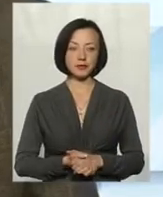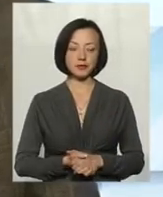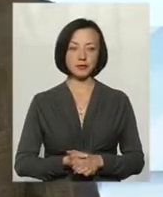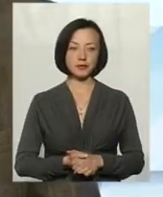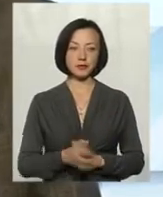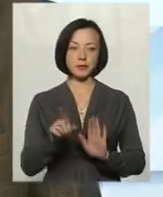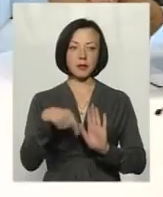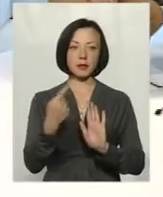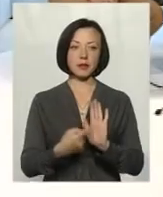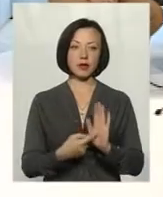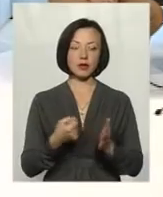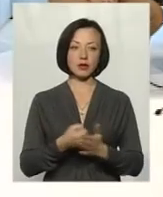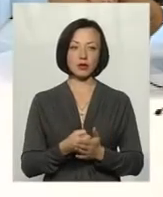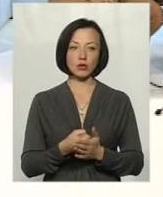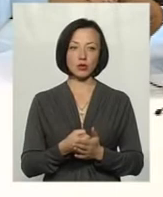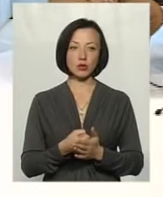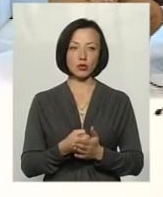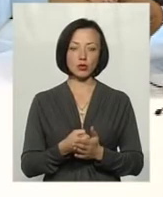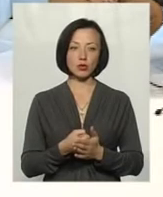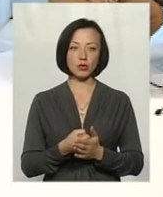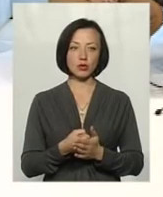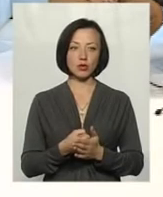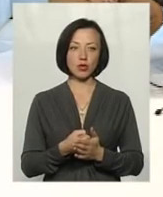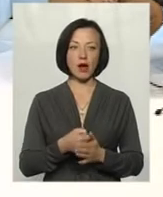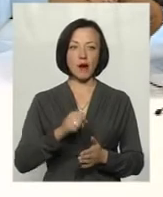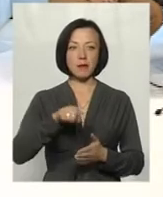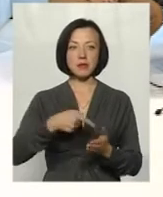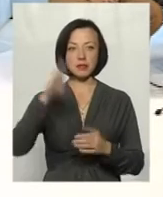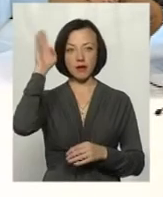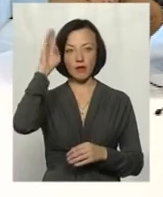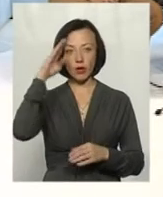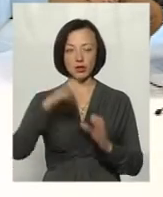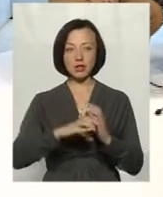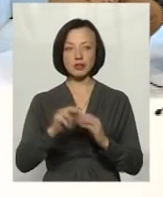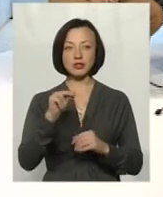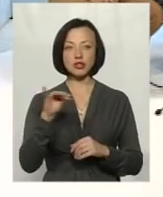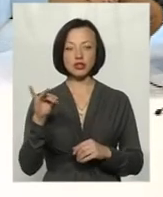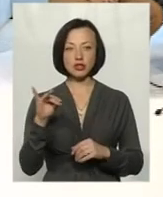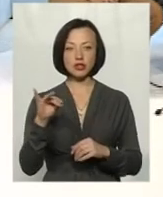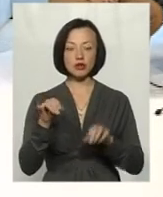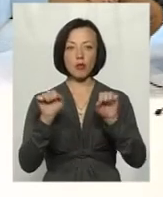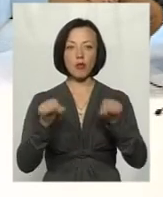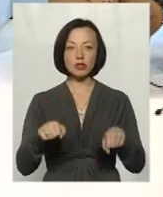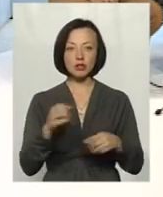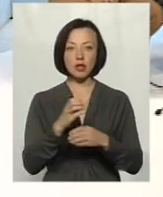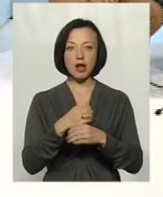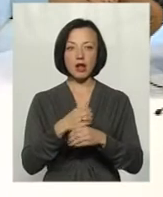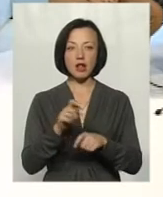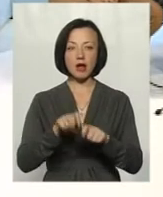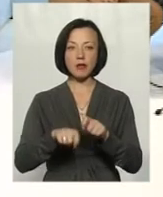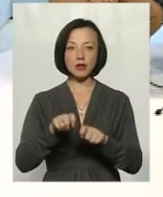Питання до директора міського водоканалу. Чи можна в лабораторії принести